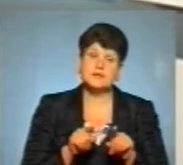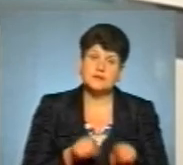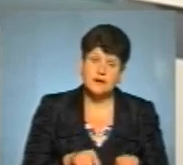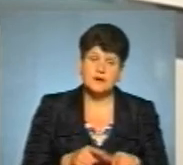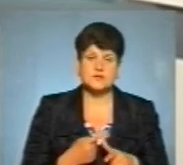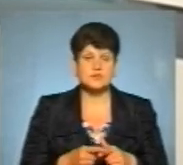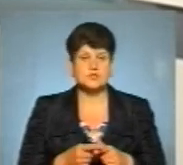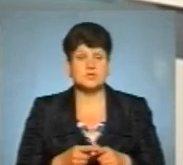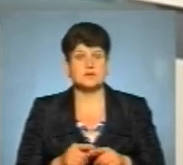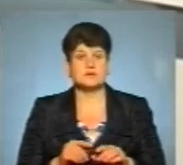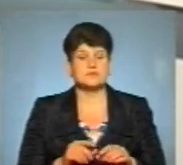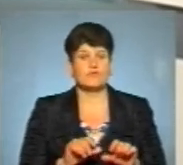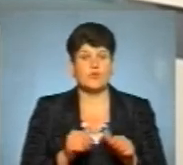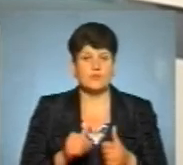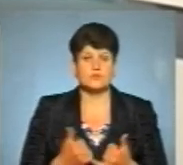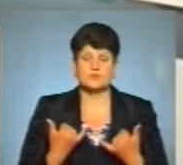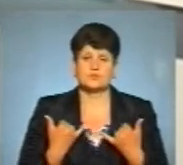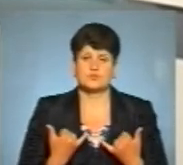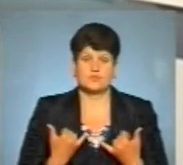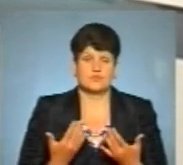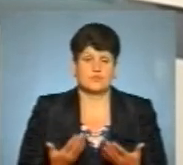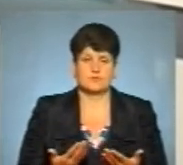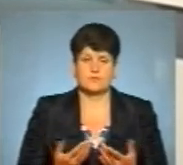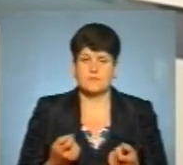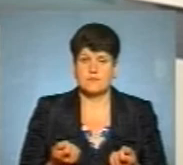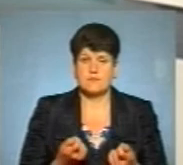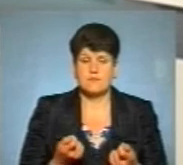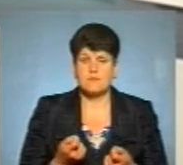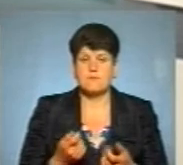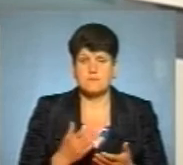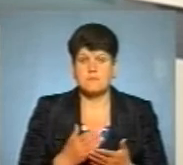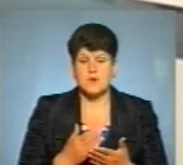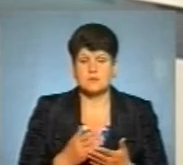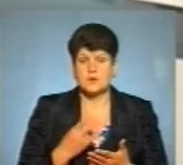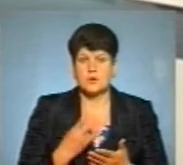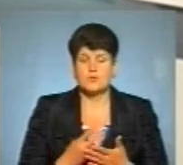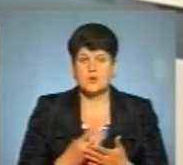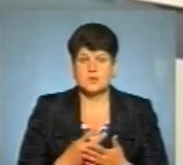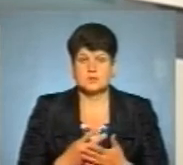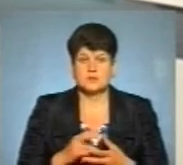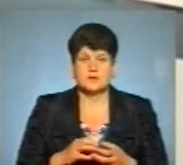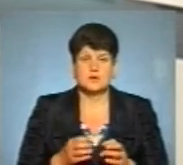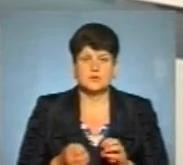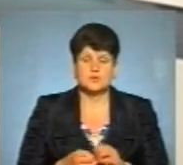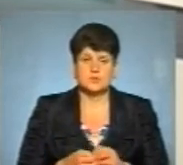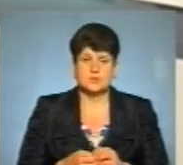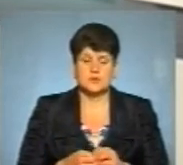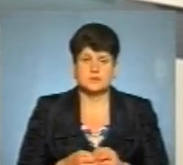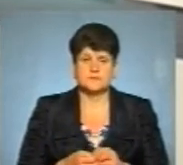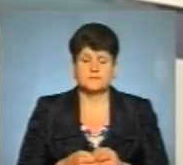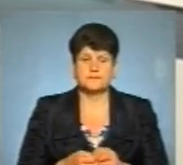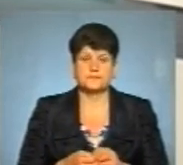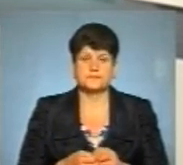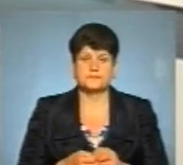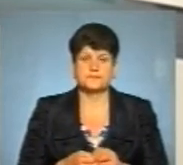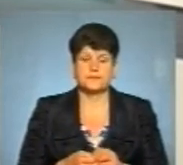чи сформувався він на сьогодні, мали би засвідчити результати імуноферментного